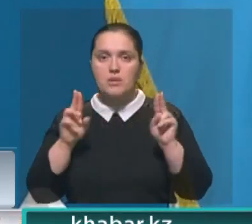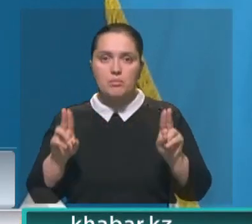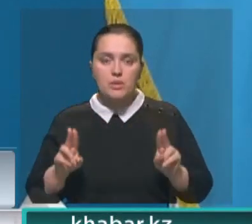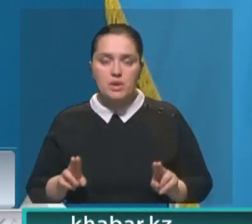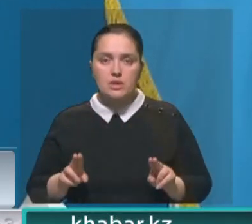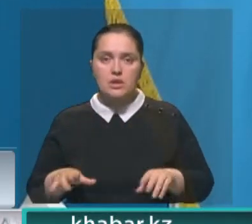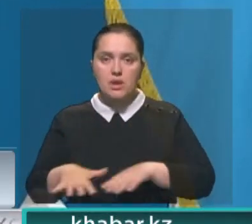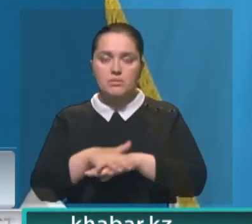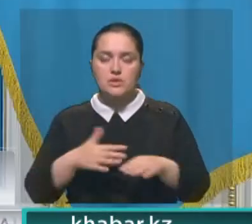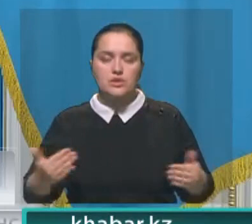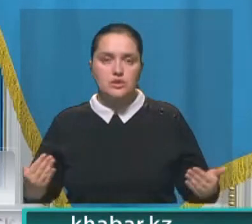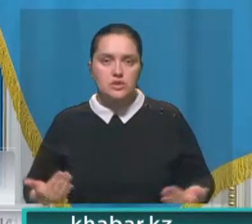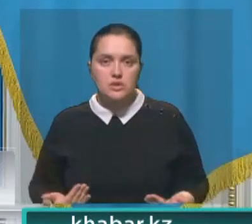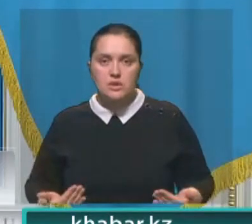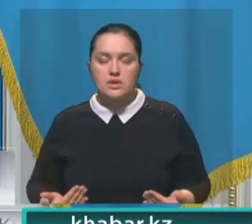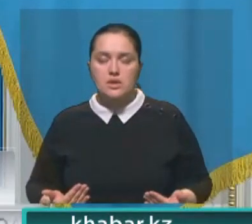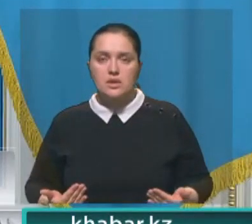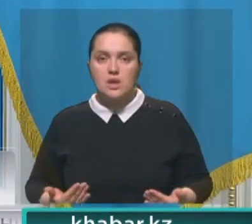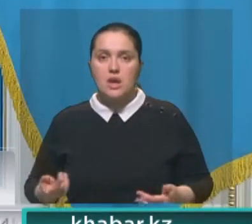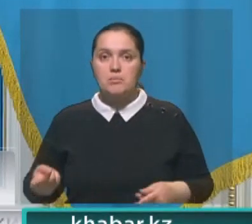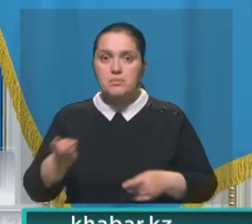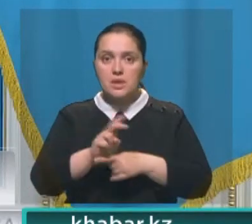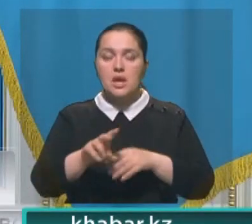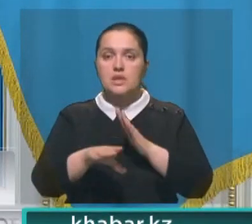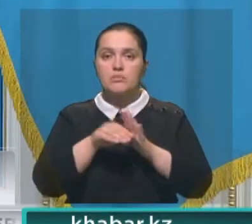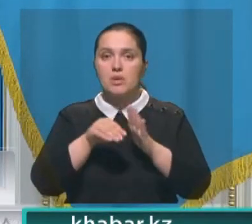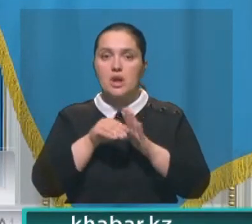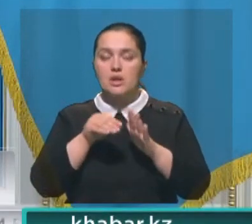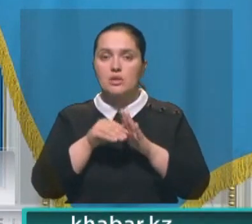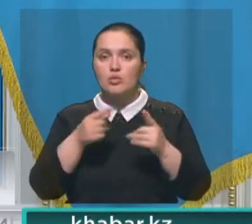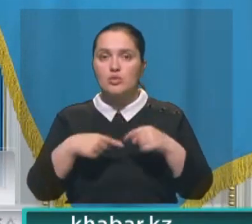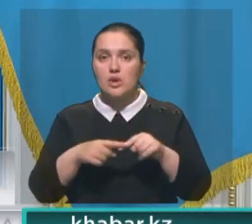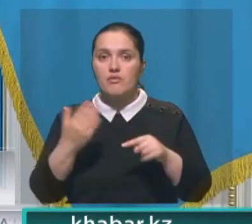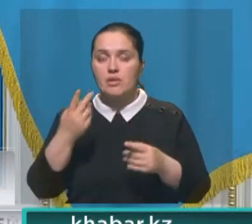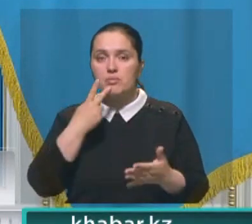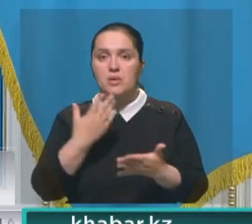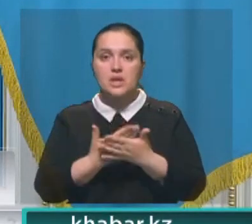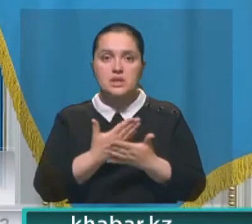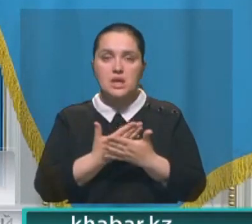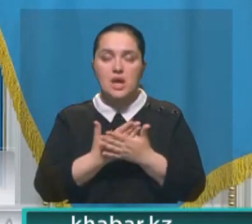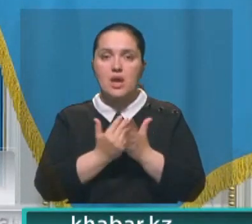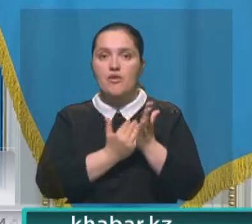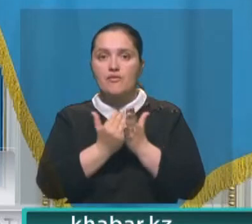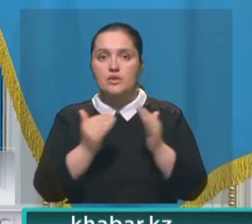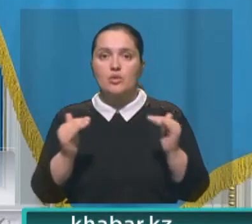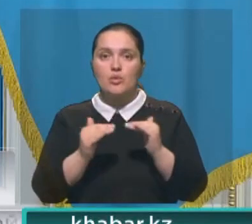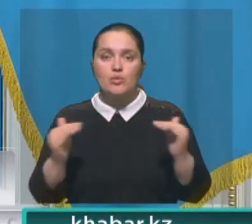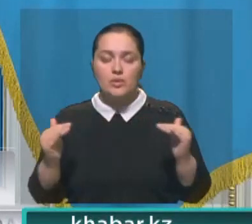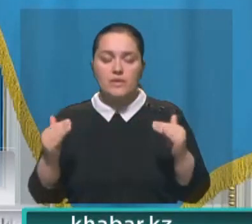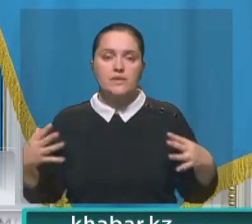общественной жизни. Придя на избирательный участок, вы продемонстрируете высокий уровень